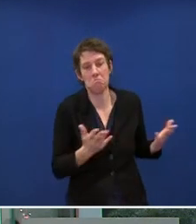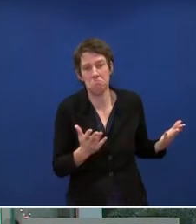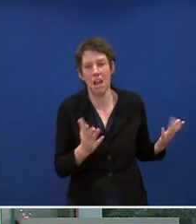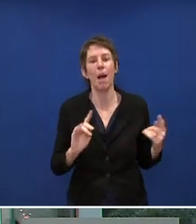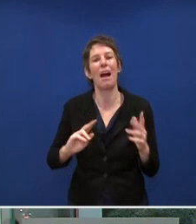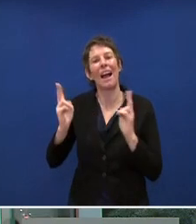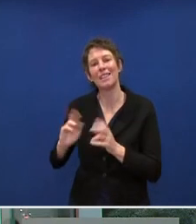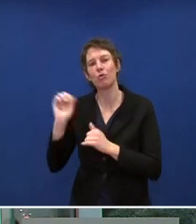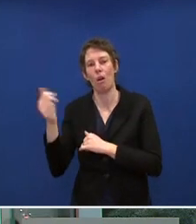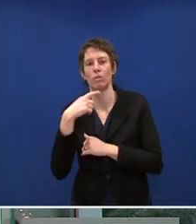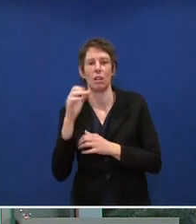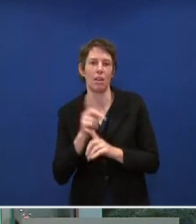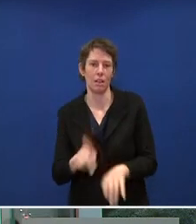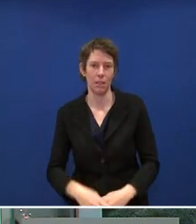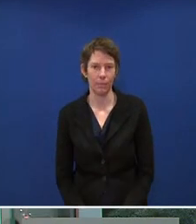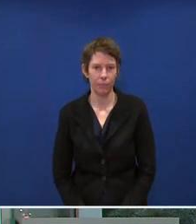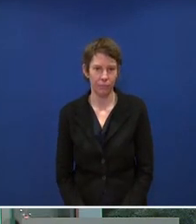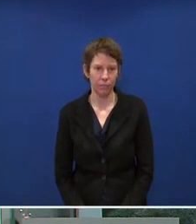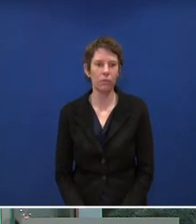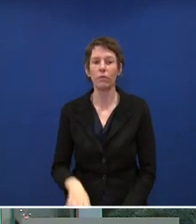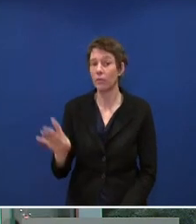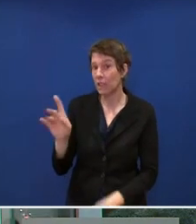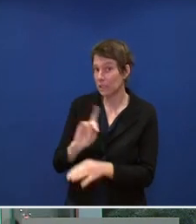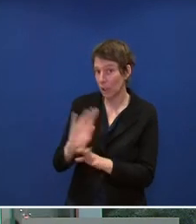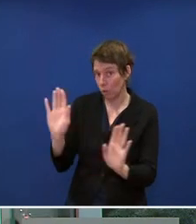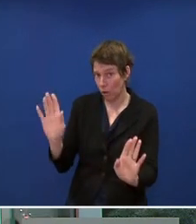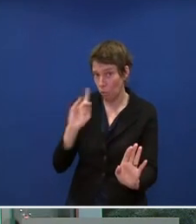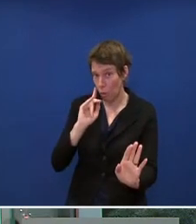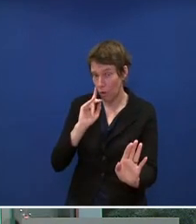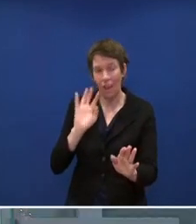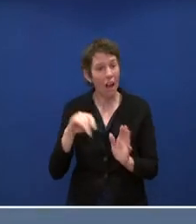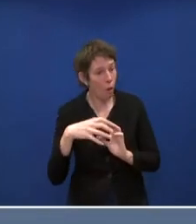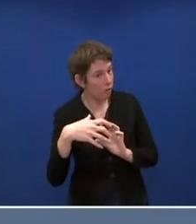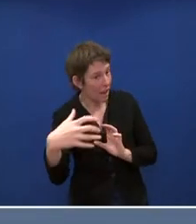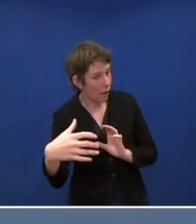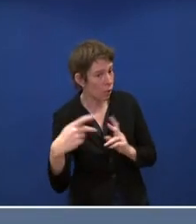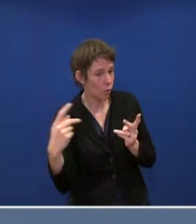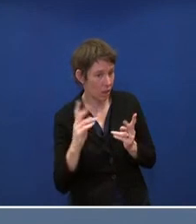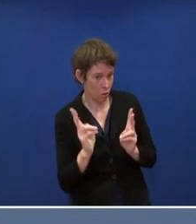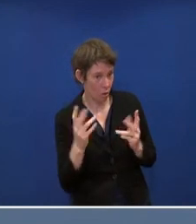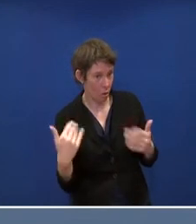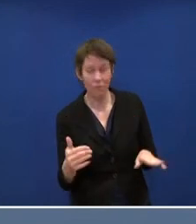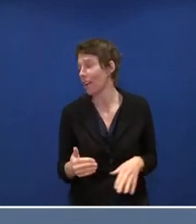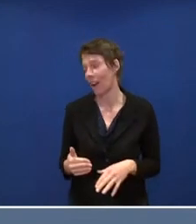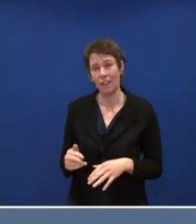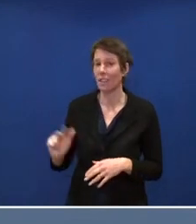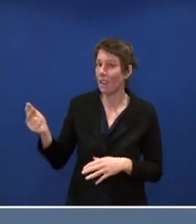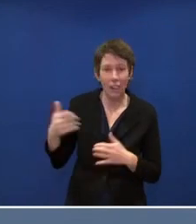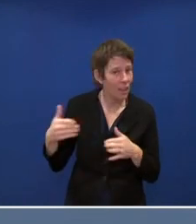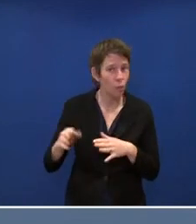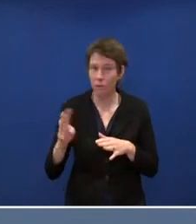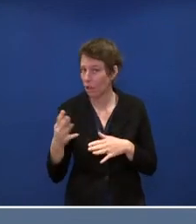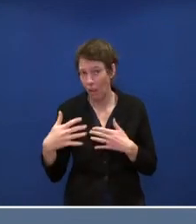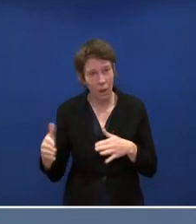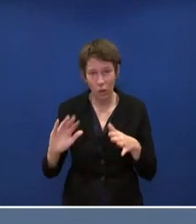der MPK nicht vorgreifen. Sekunde. Nein. Auch nichts zur Verlängerung, weil das ist ja noch offen. Dritter Januar, vierter Januar, zehnder